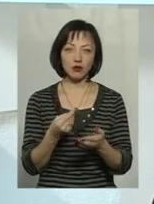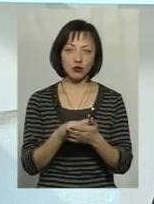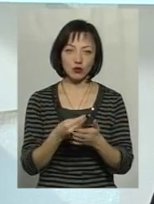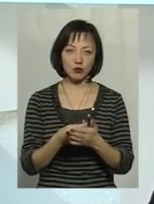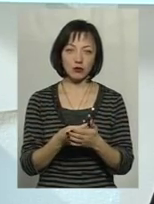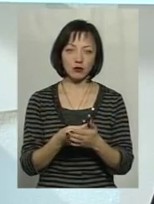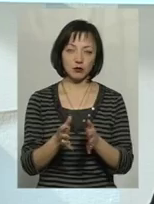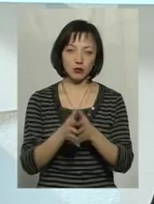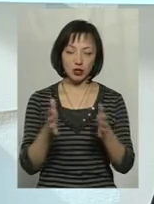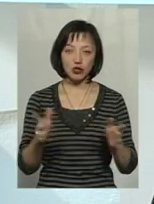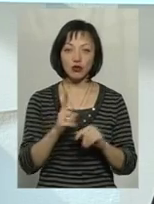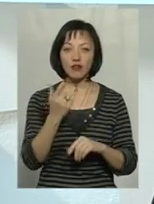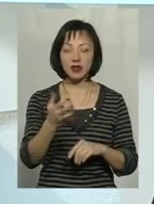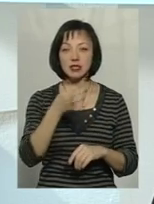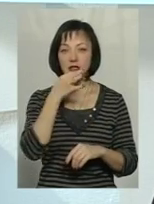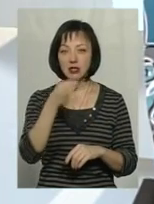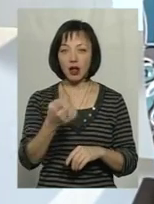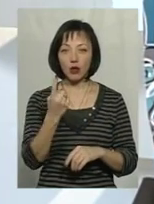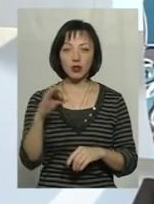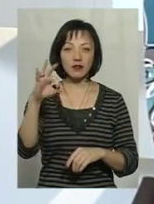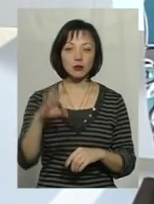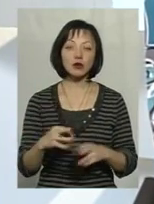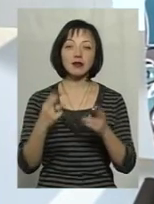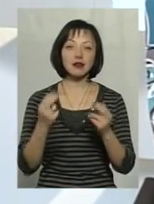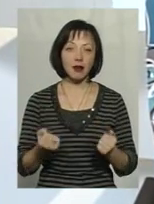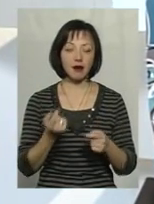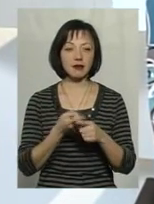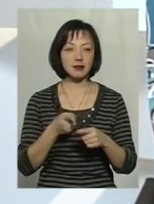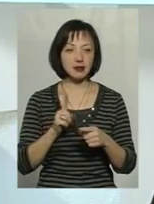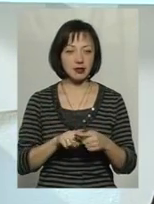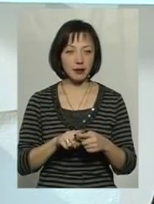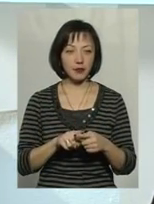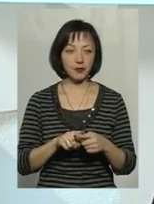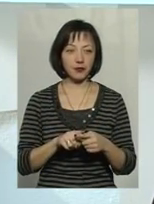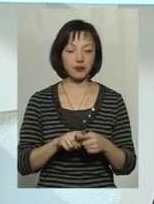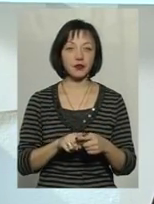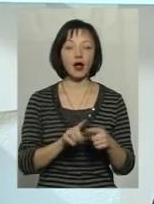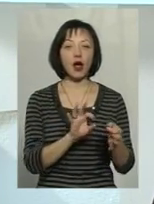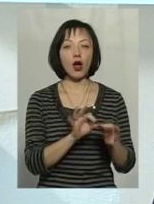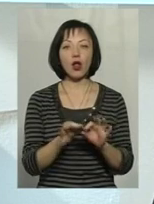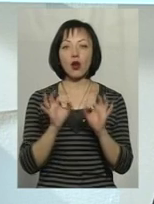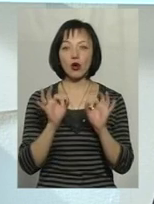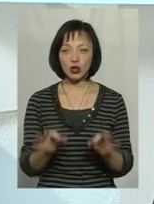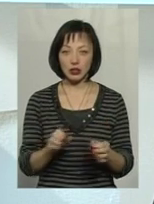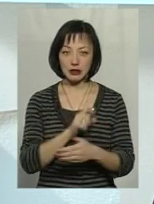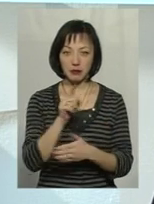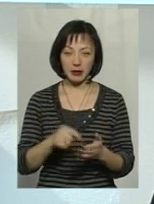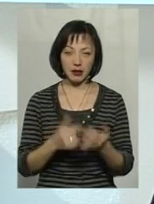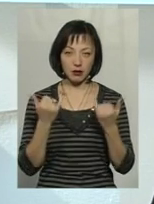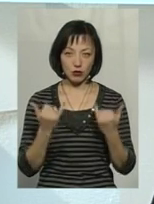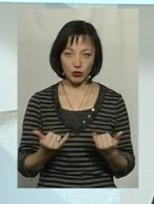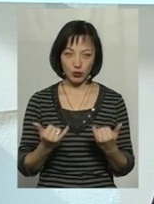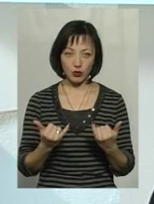значно більше. Те, що ви сказали, один відсоток, да, це, скажімо, логічно задане запитання сьогодні